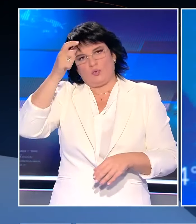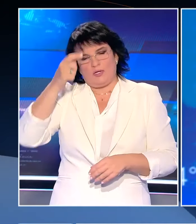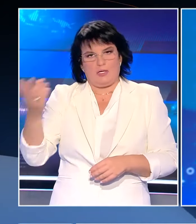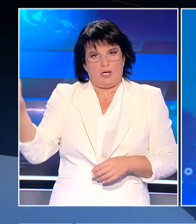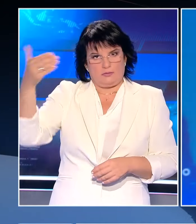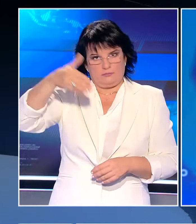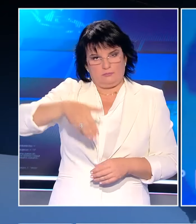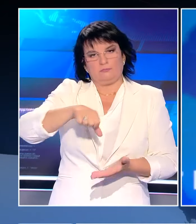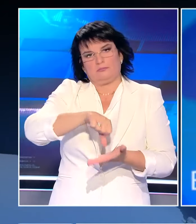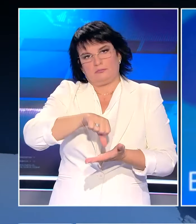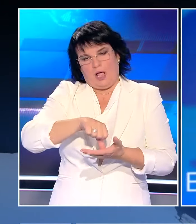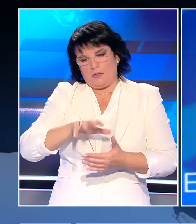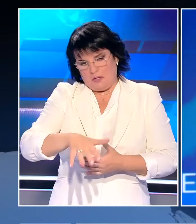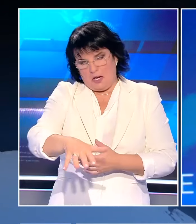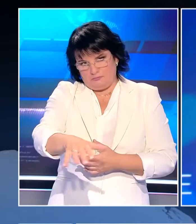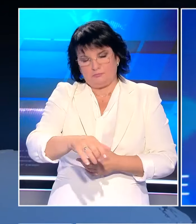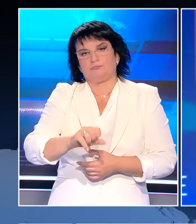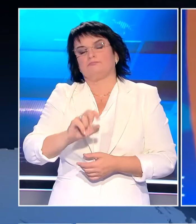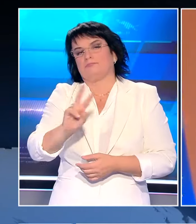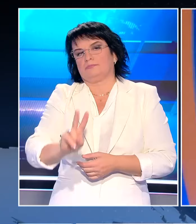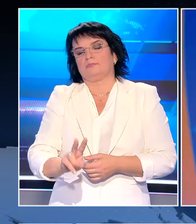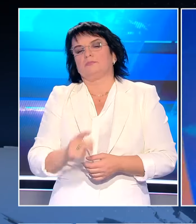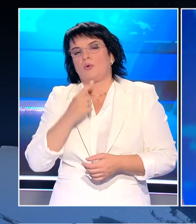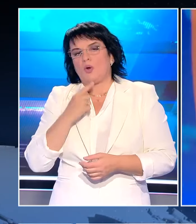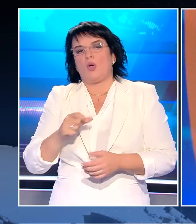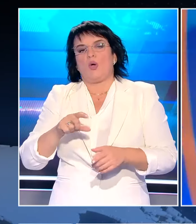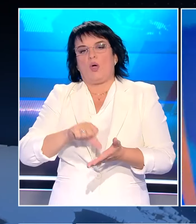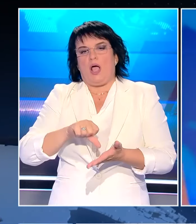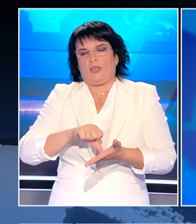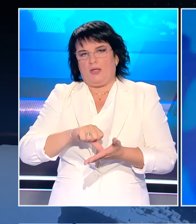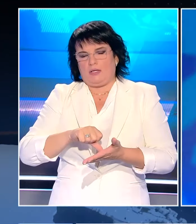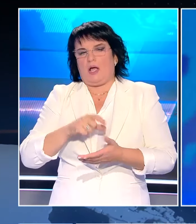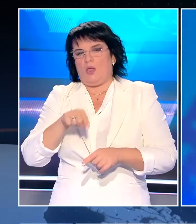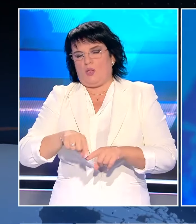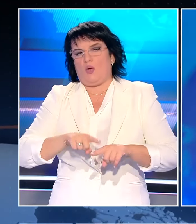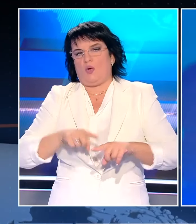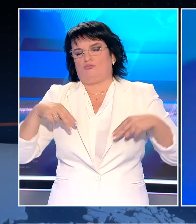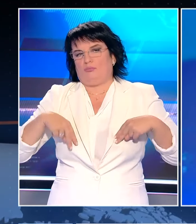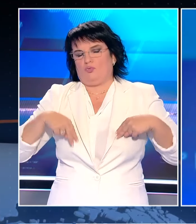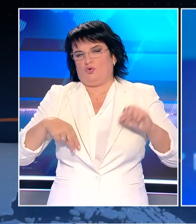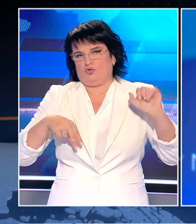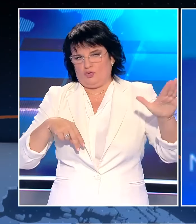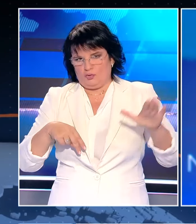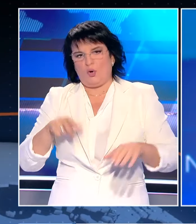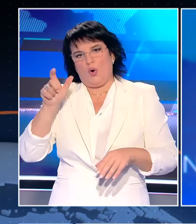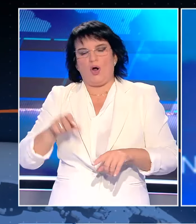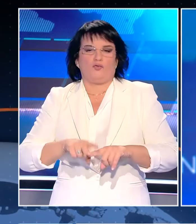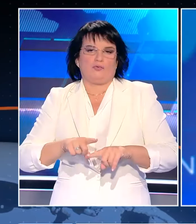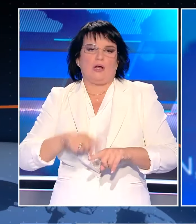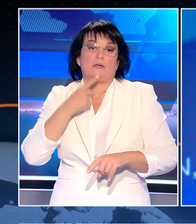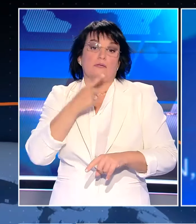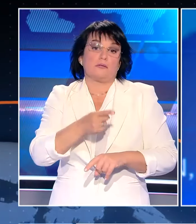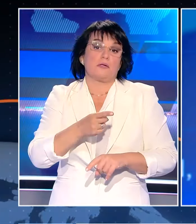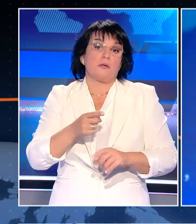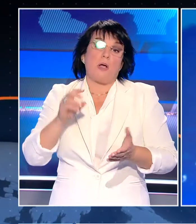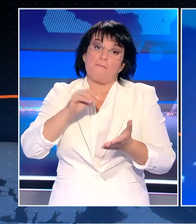Χακάν Φιντάν σε συνέντευξή του την παραμονή της αφήξης του στην Αθήνα. Ο Υπουργός Εξωτερικών Γιώργος Γεραπετρίτης από την πλευρά του